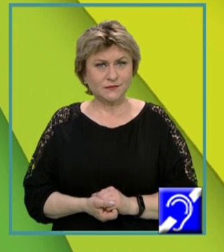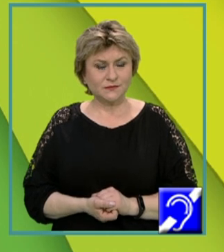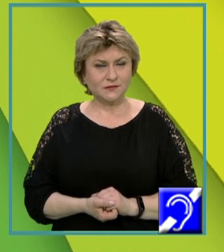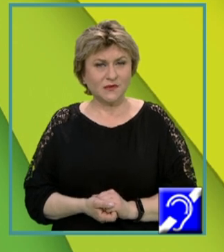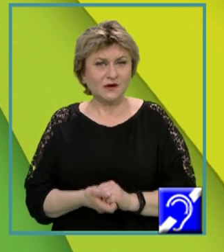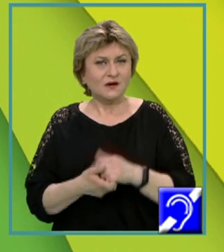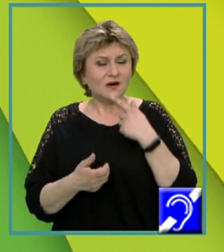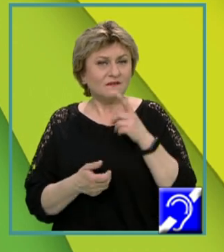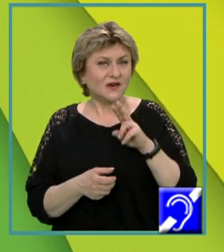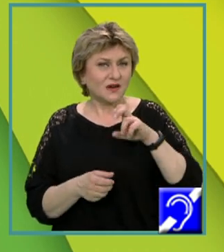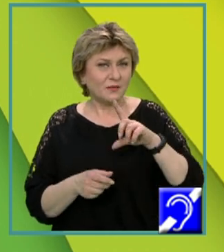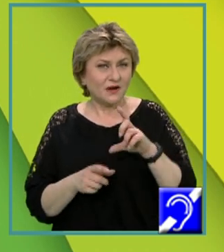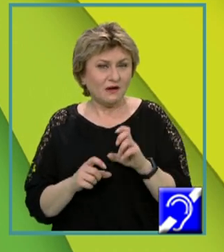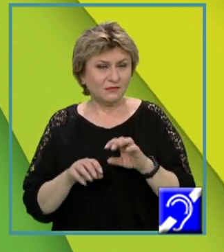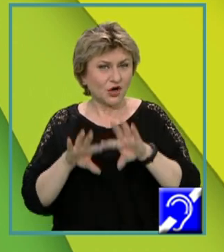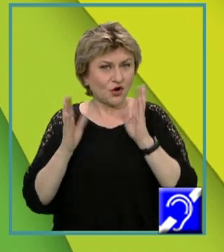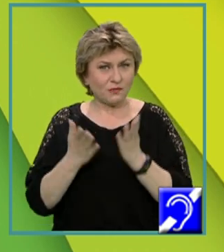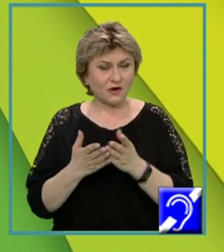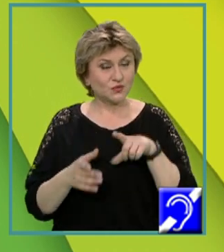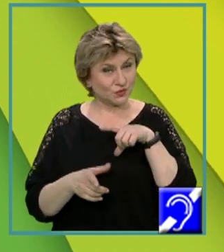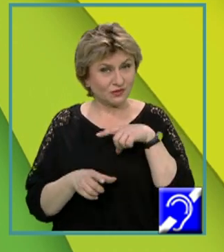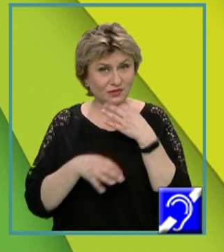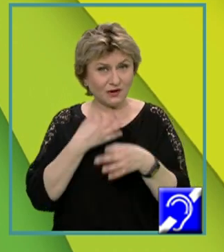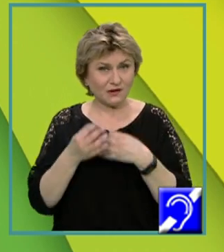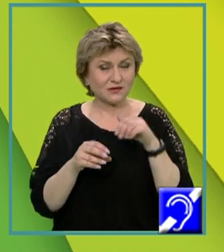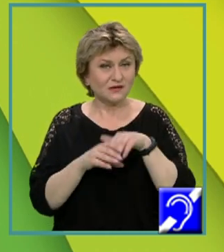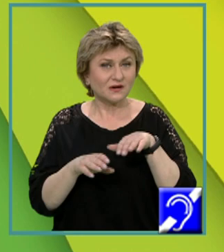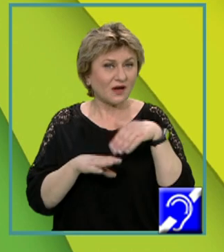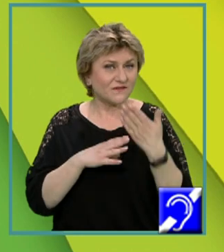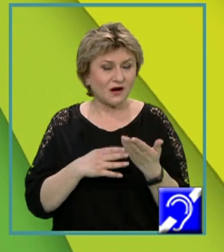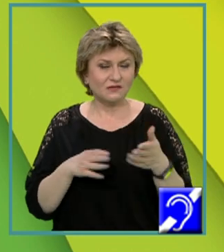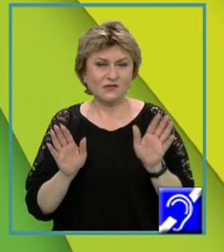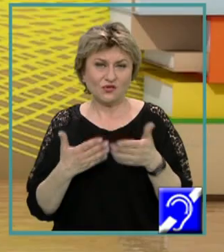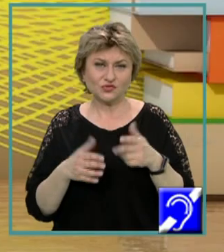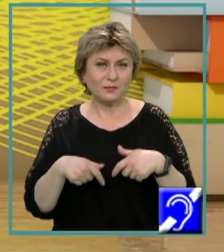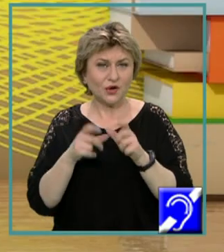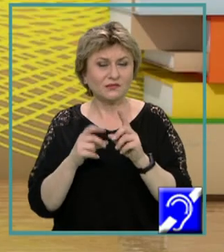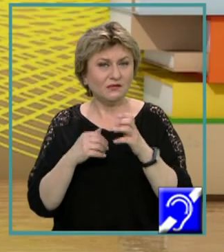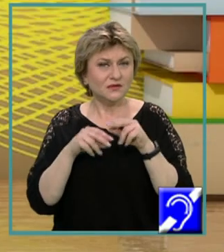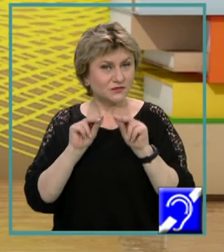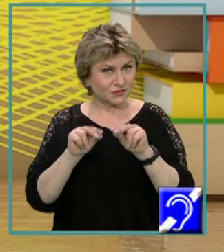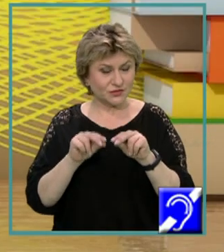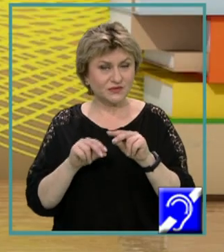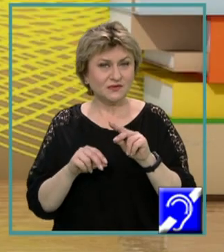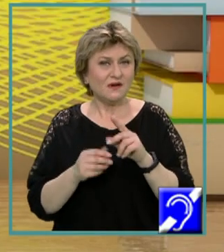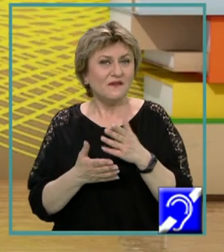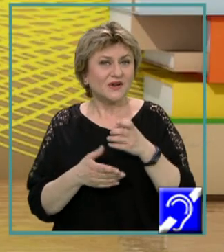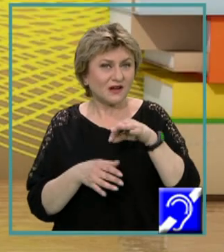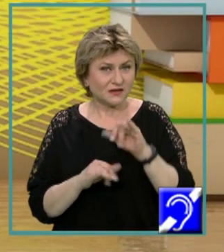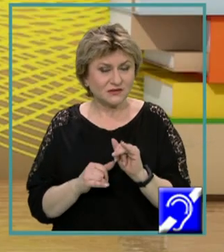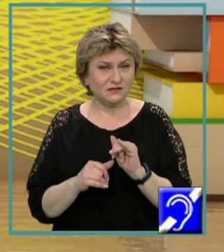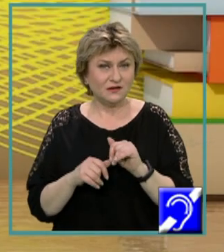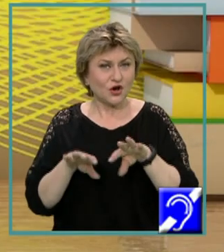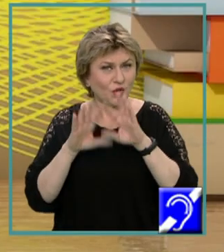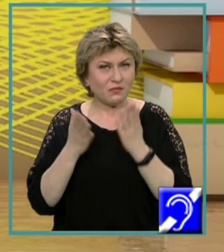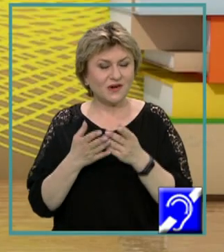Variabilele globale sunt declarate în afara oricărui bloc de instrucțiuni. Variabilele globale sunt alocate